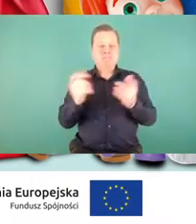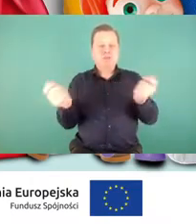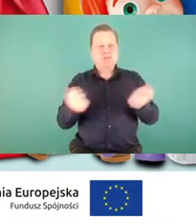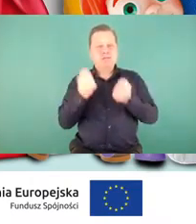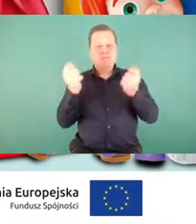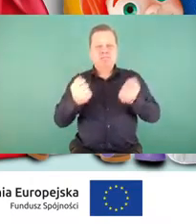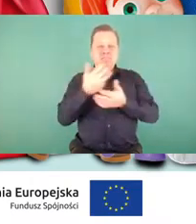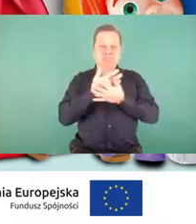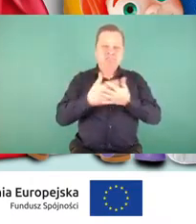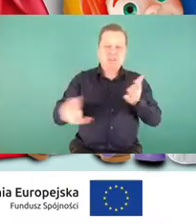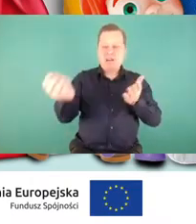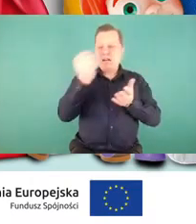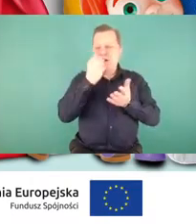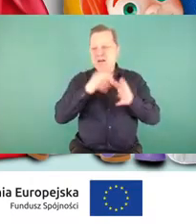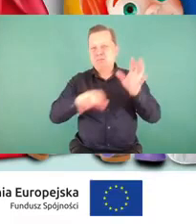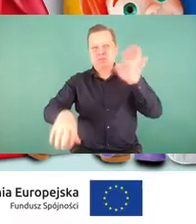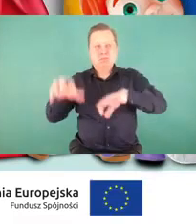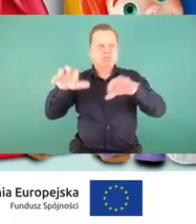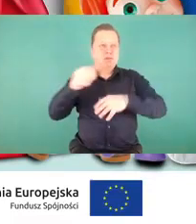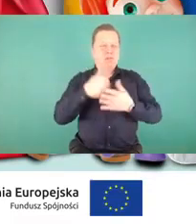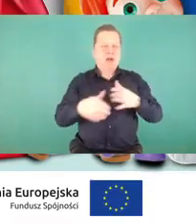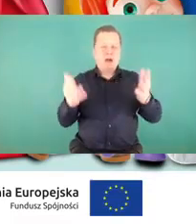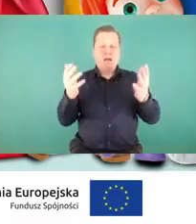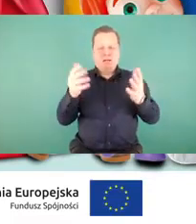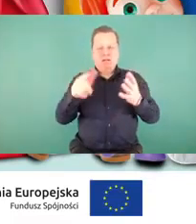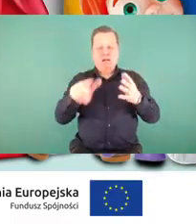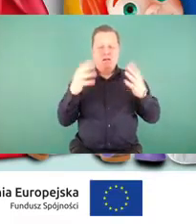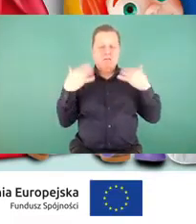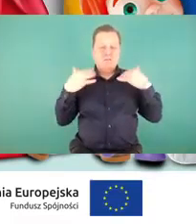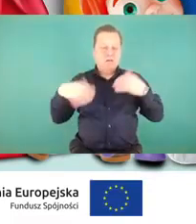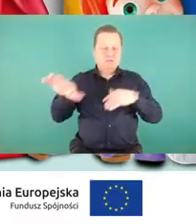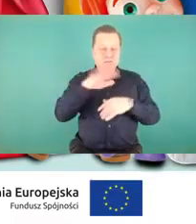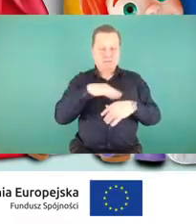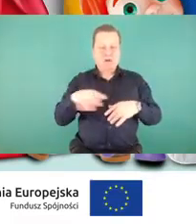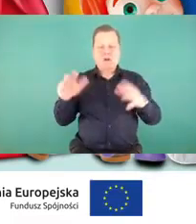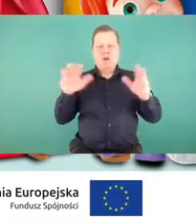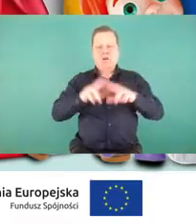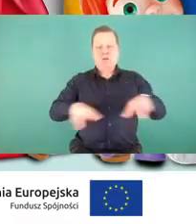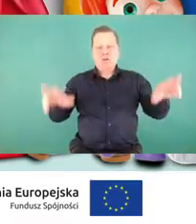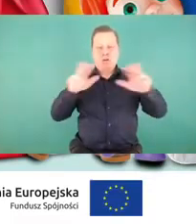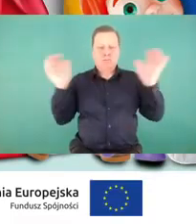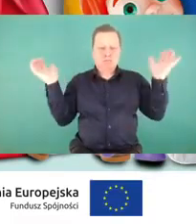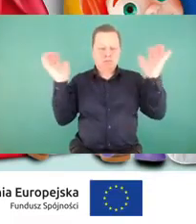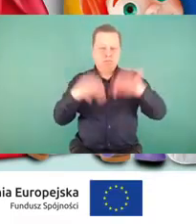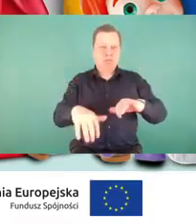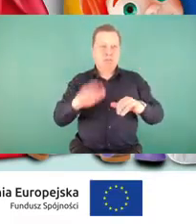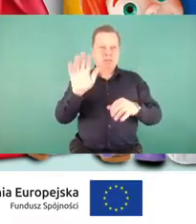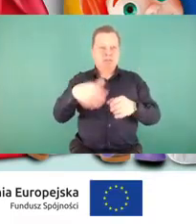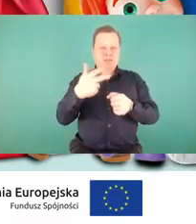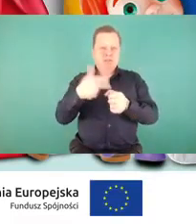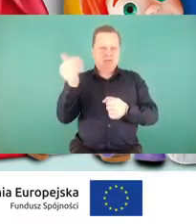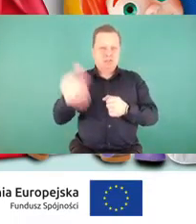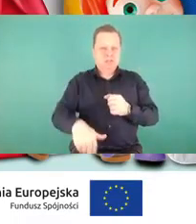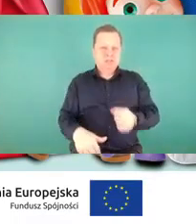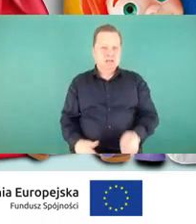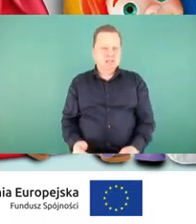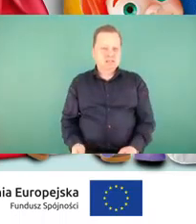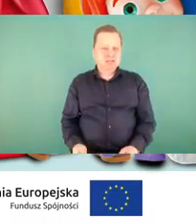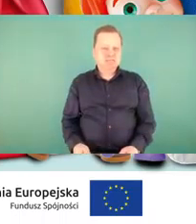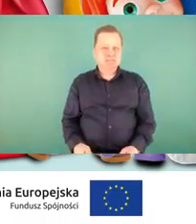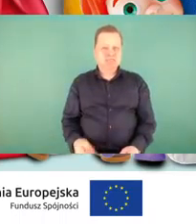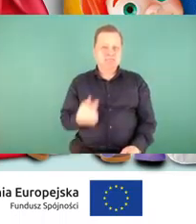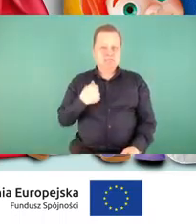wydarzenia edukacyjne dla całych rodzin, które przyciągnęły ponad 30 tysięcy osób. Uznaliśmy, że należy